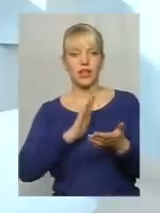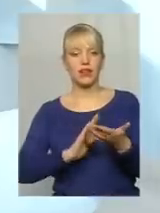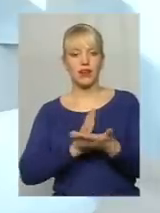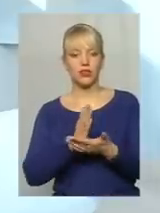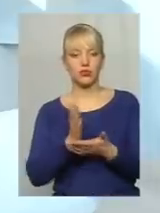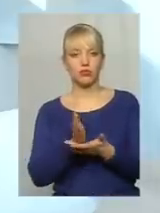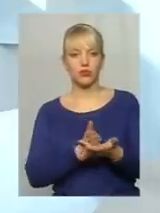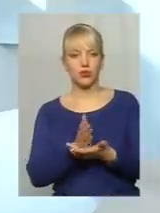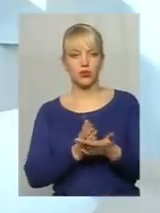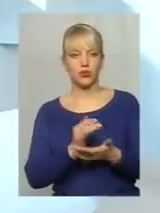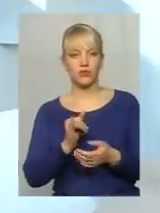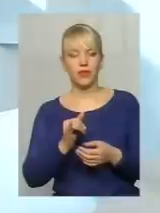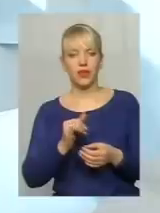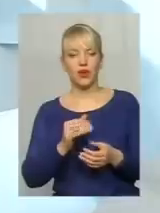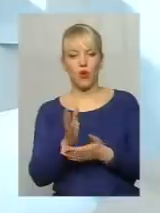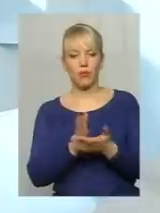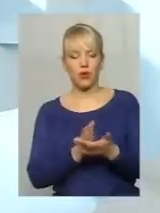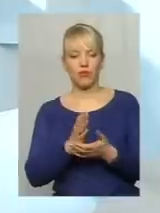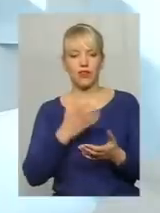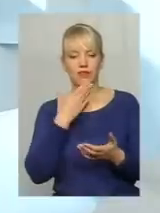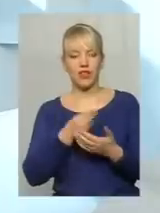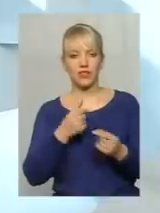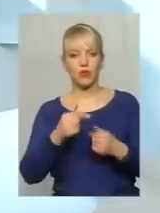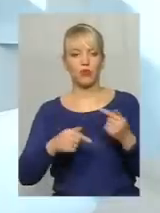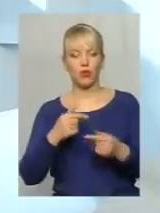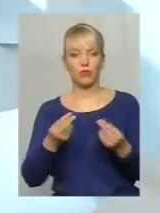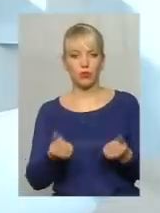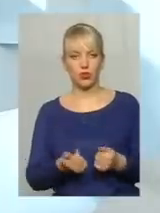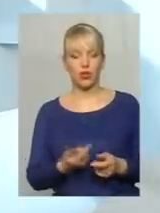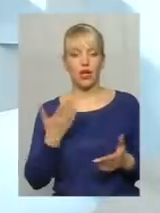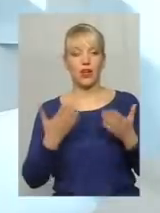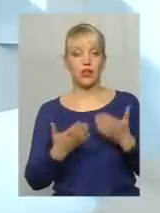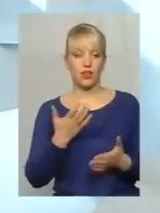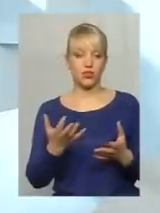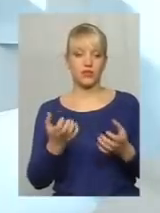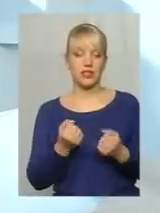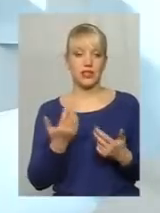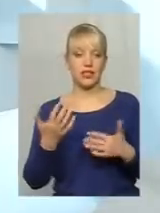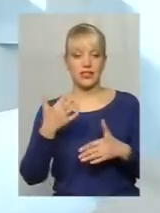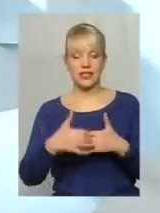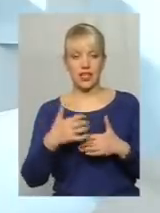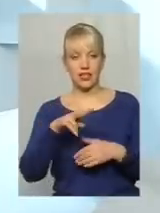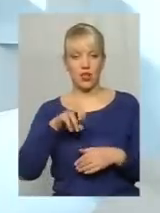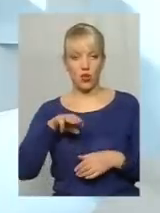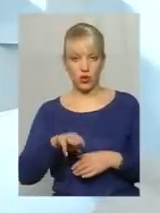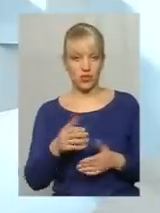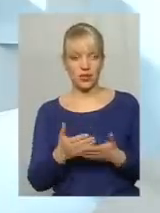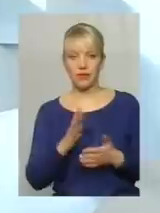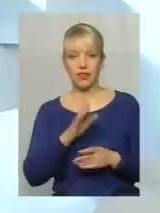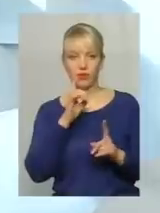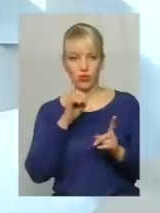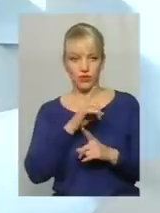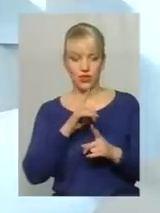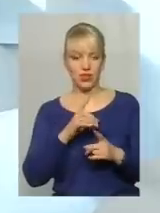оперувати власними об'єговими коштами. І це, якщо брати якийсь середній лот, не дуже великий з тих, що ми